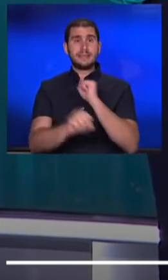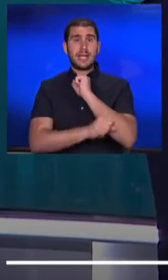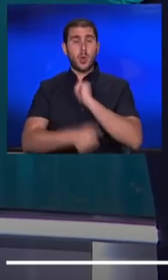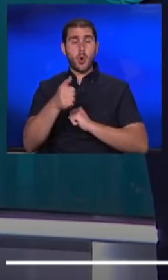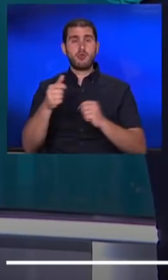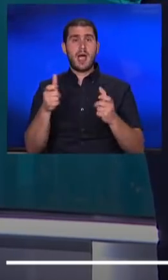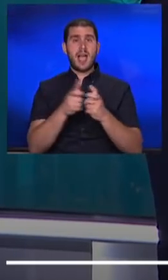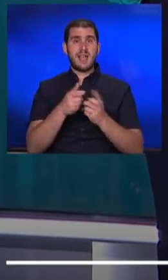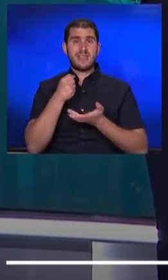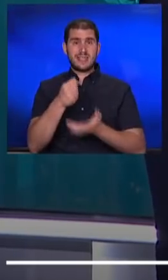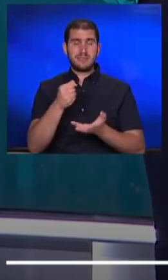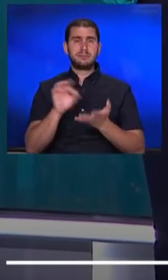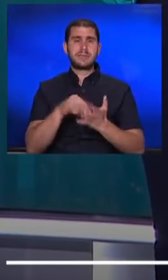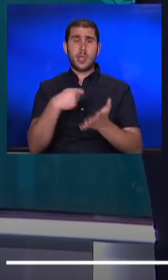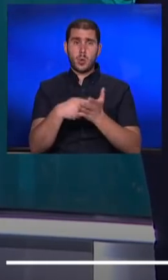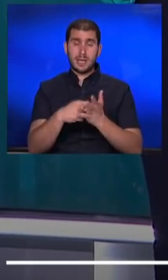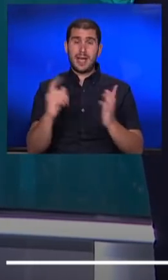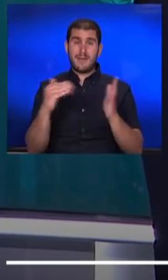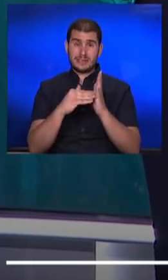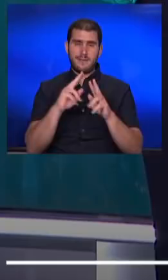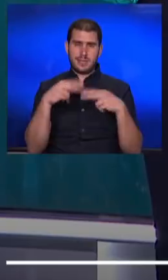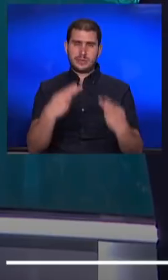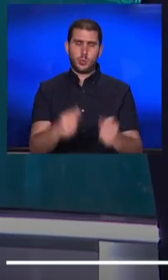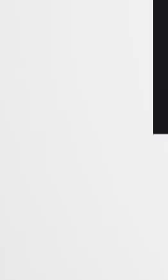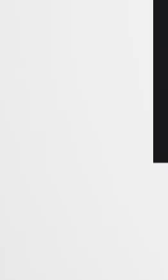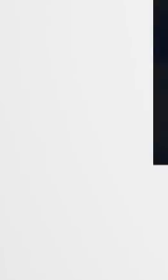התקציבים במשרד האוצר. הפסקה קצרה, מיד חוזרים.